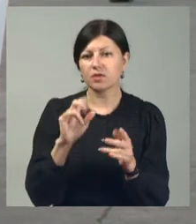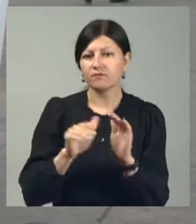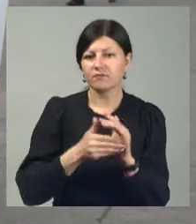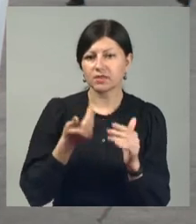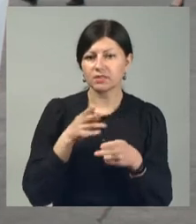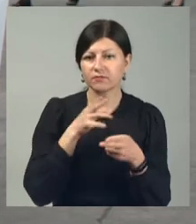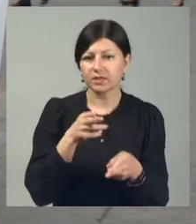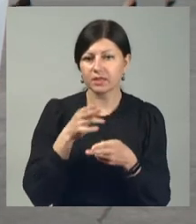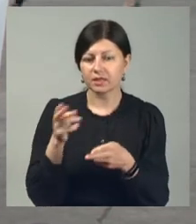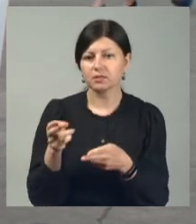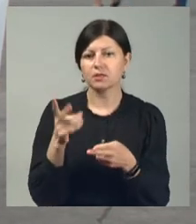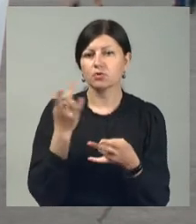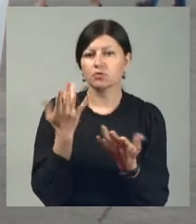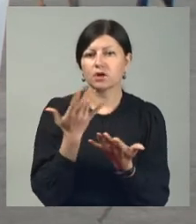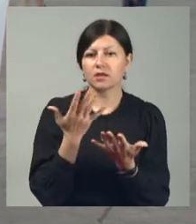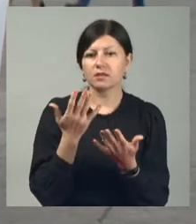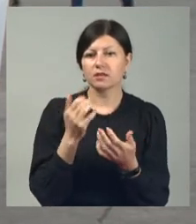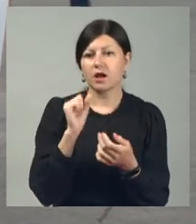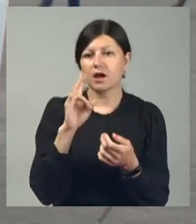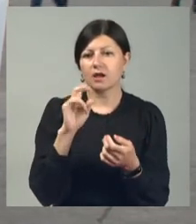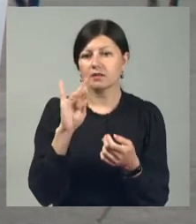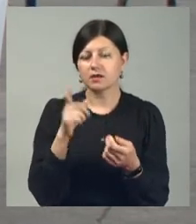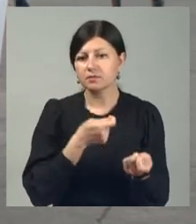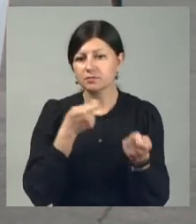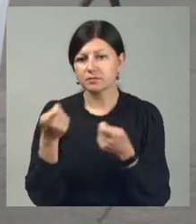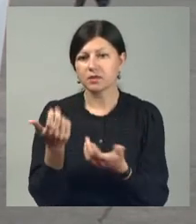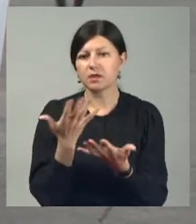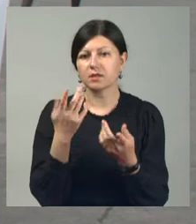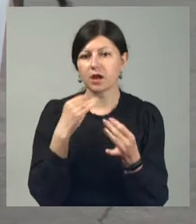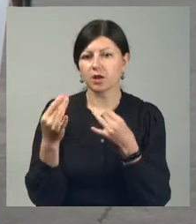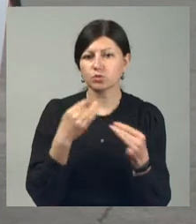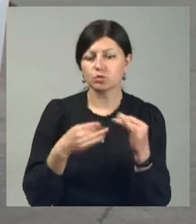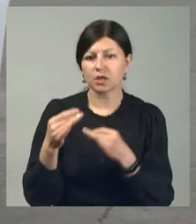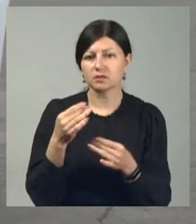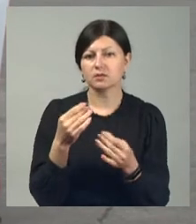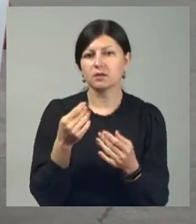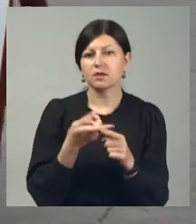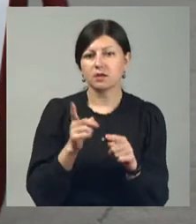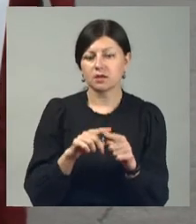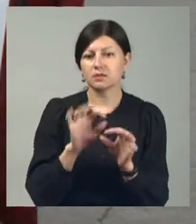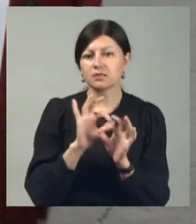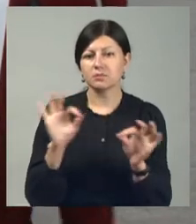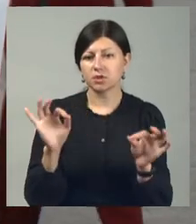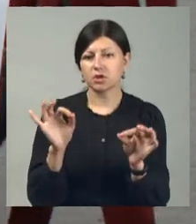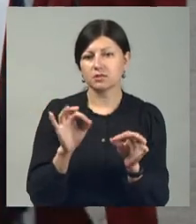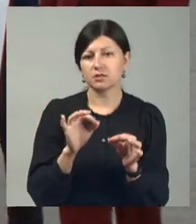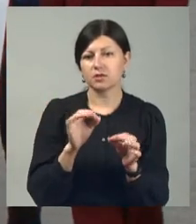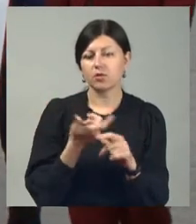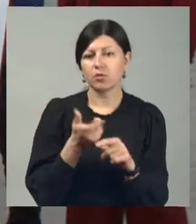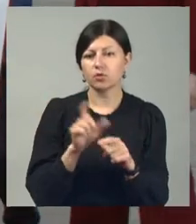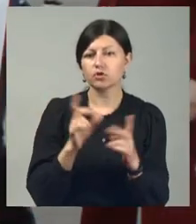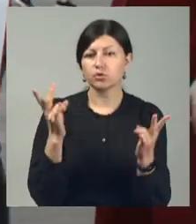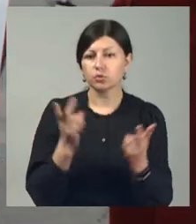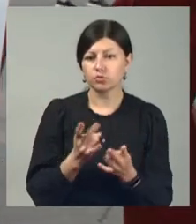доставлять какие-то анализы на консультации куда-то. Поэтому, конечно, это замечательный, прекрасный, очень